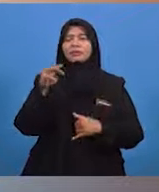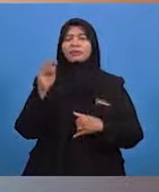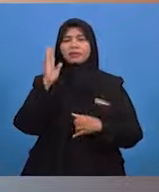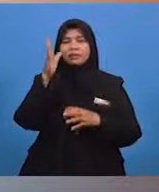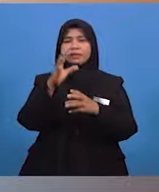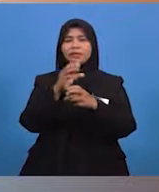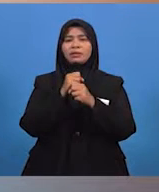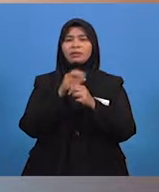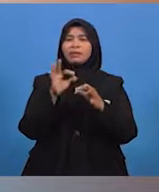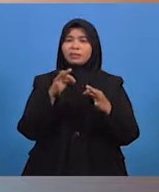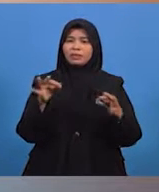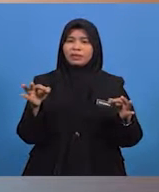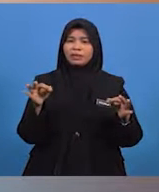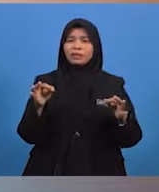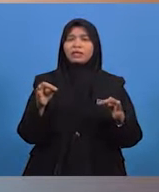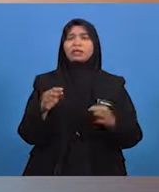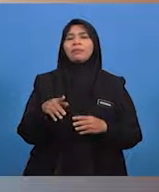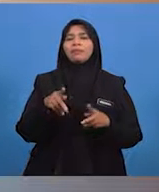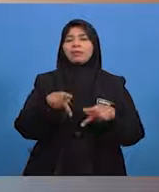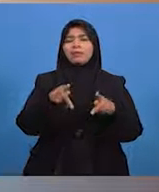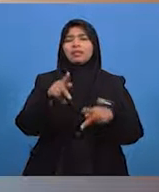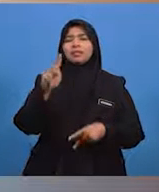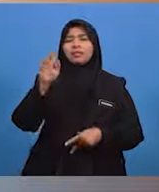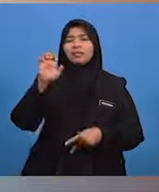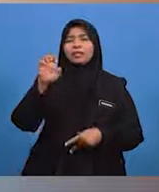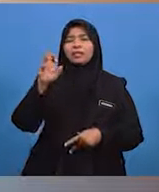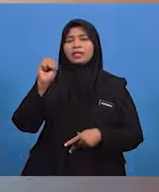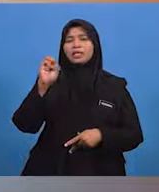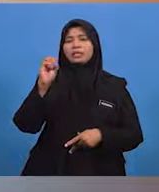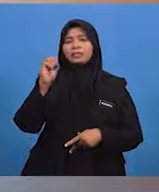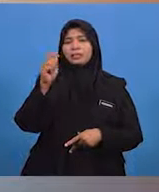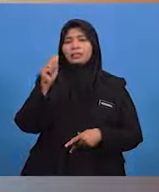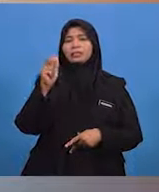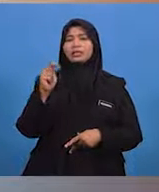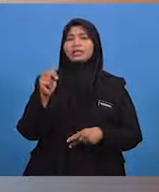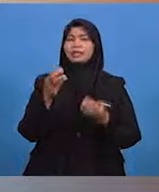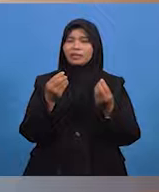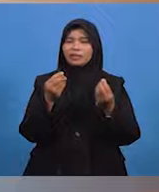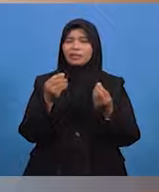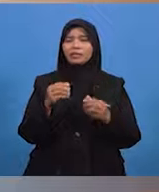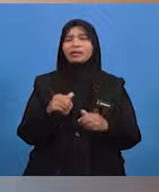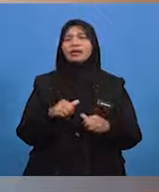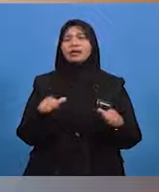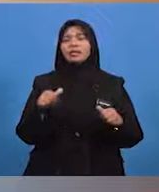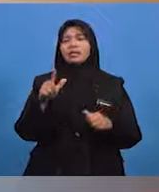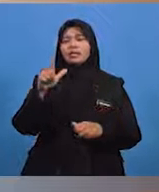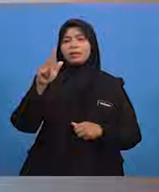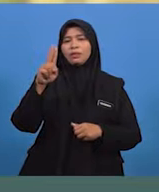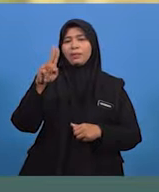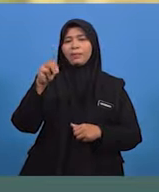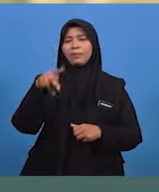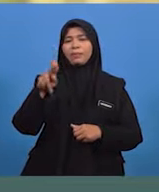akan dapat menghuraikan proses kesotan tanih, aliran lumpur dan tanah runtuh.